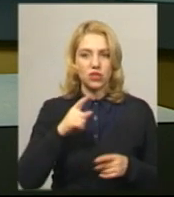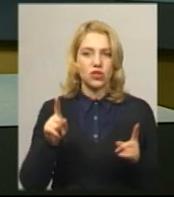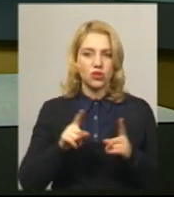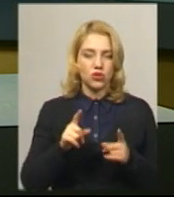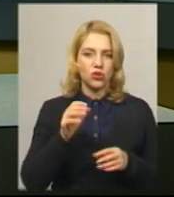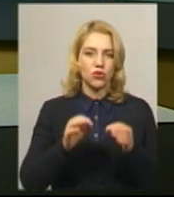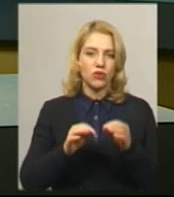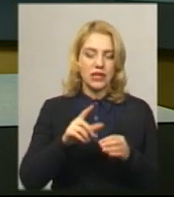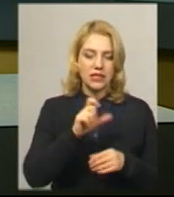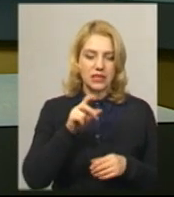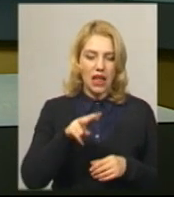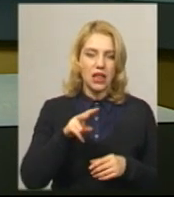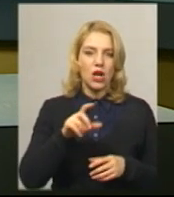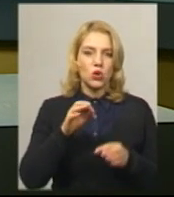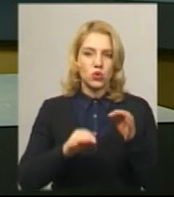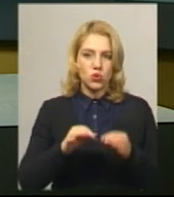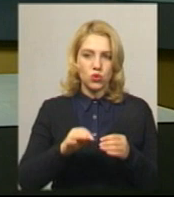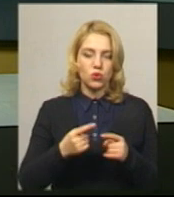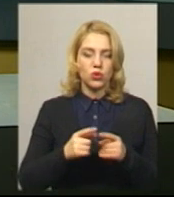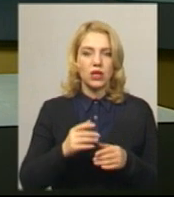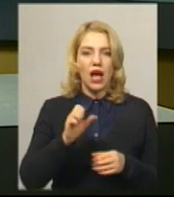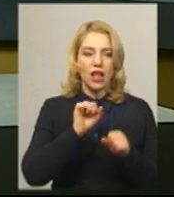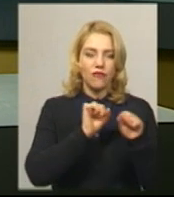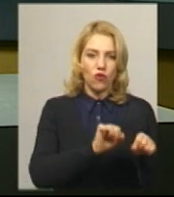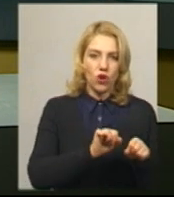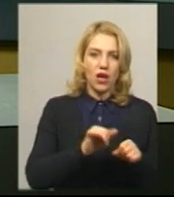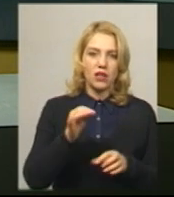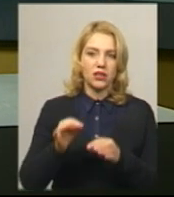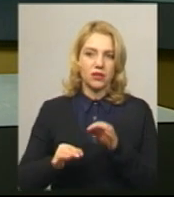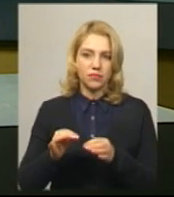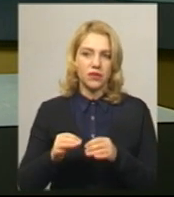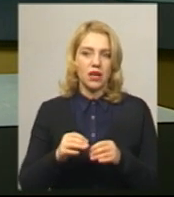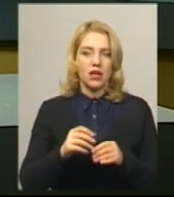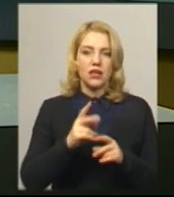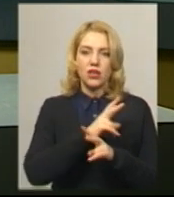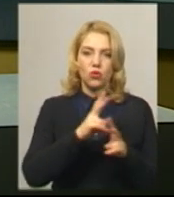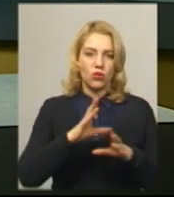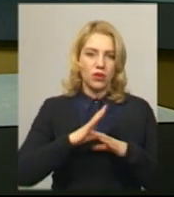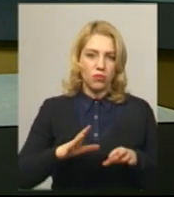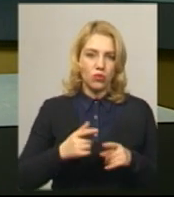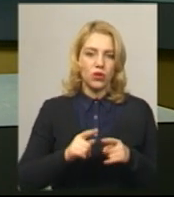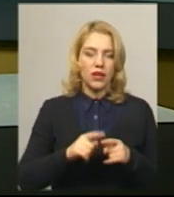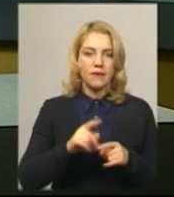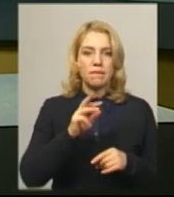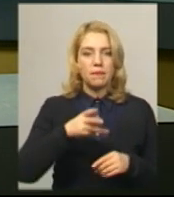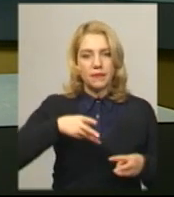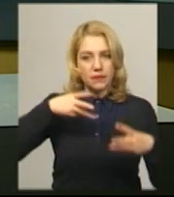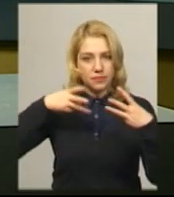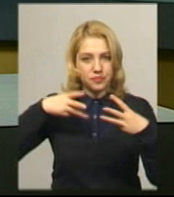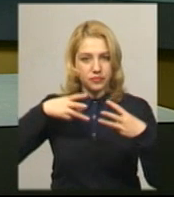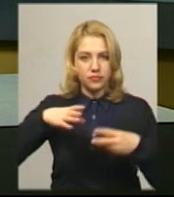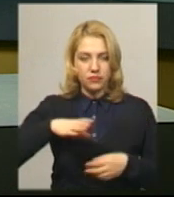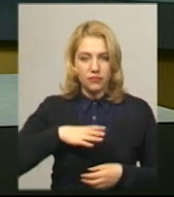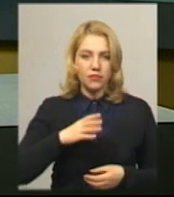суду, окрім адвоката підозрюваного та сторони обвинувачення, не було нікого. Підсудний був учасником засідання по відеоконференцзв'язку.